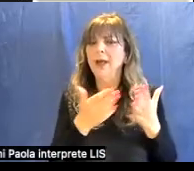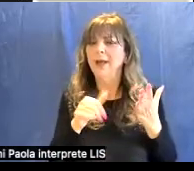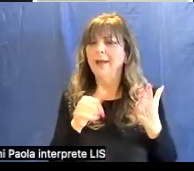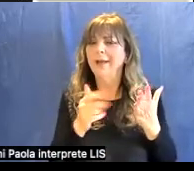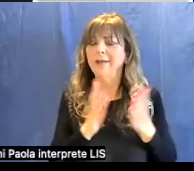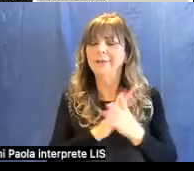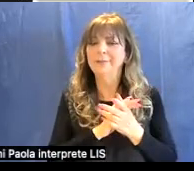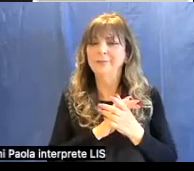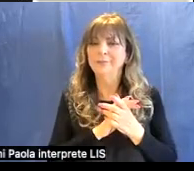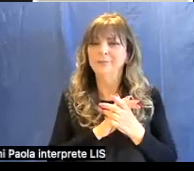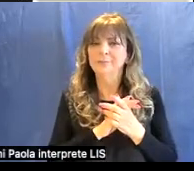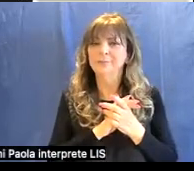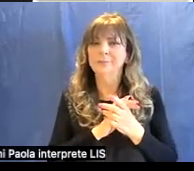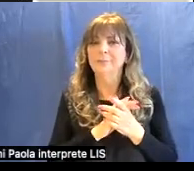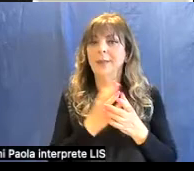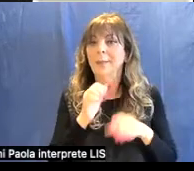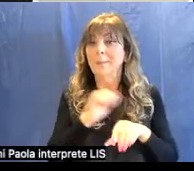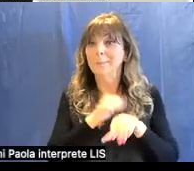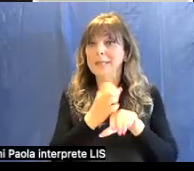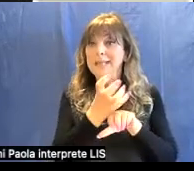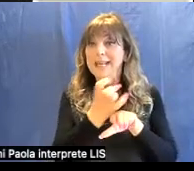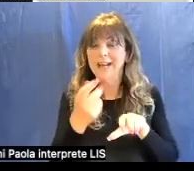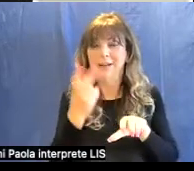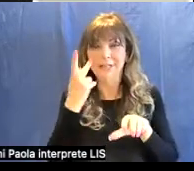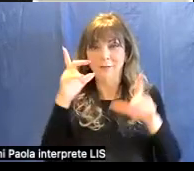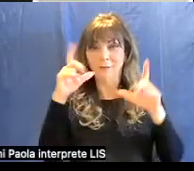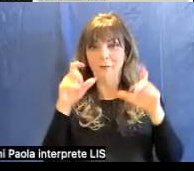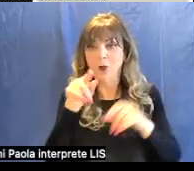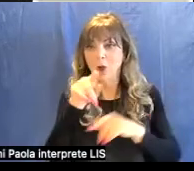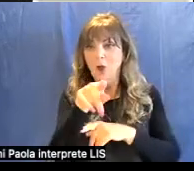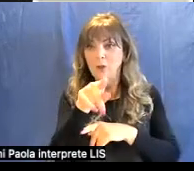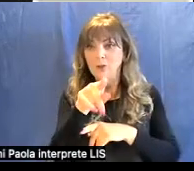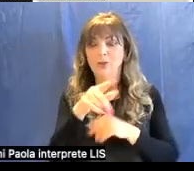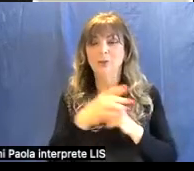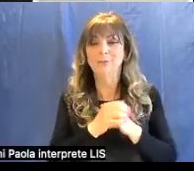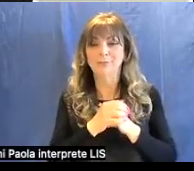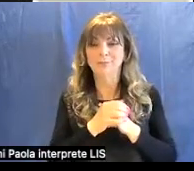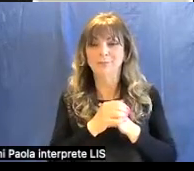anche i minerali. Vedete questa foto dell